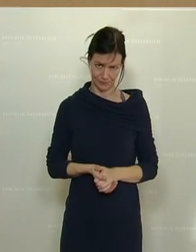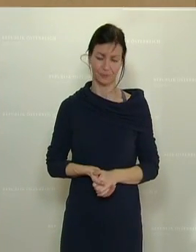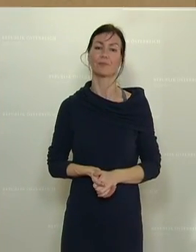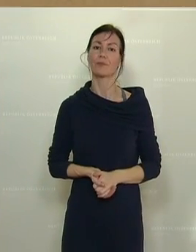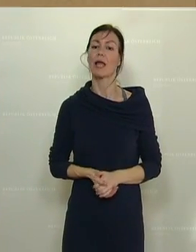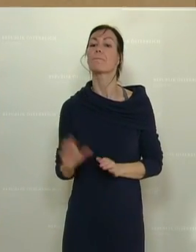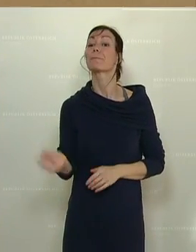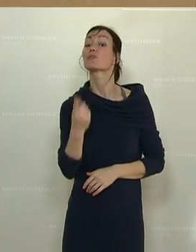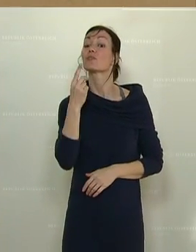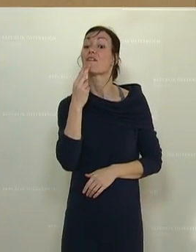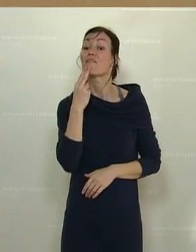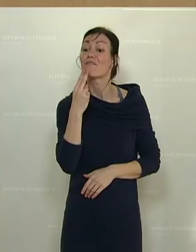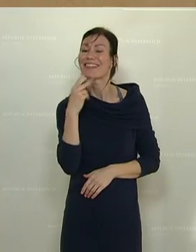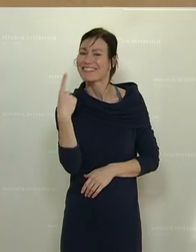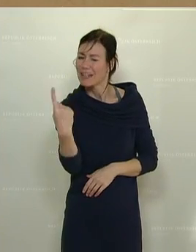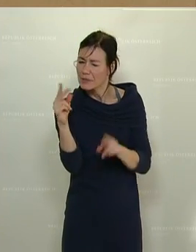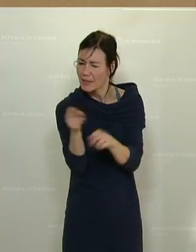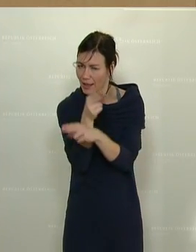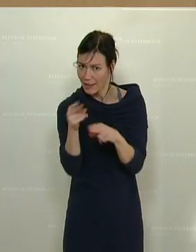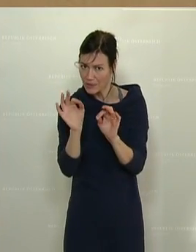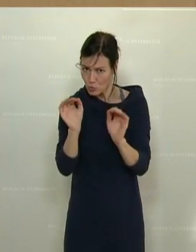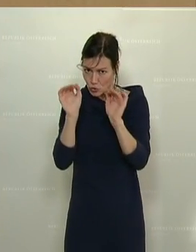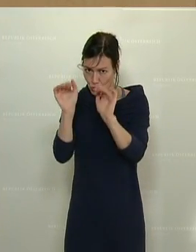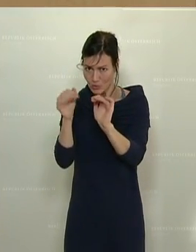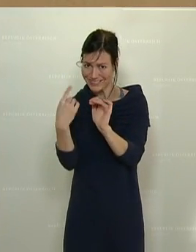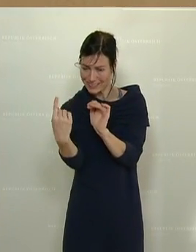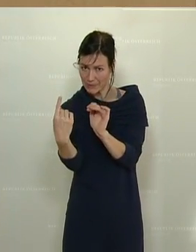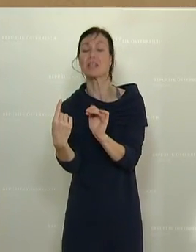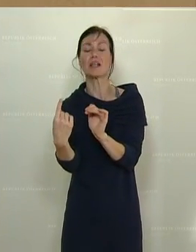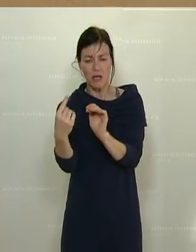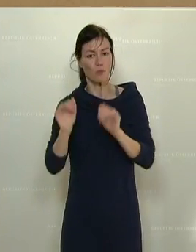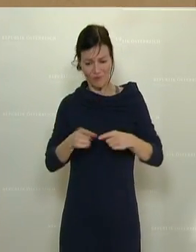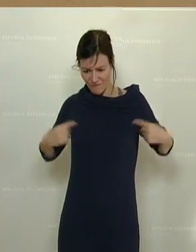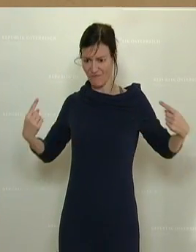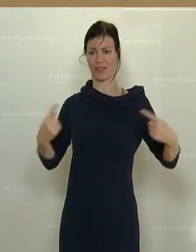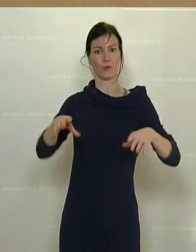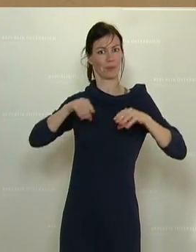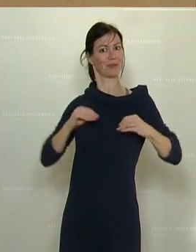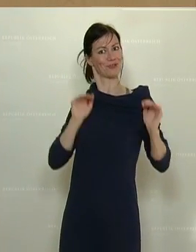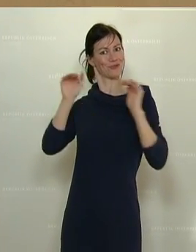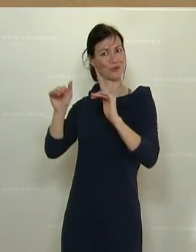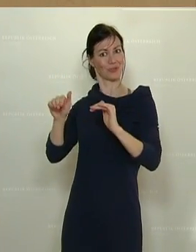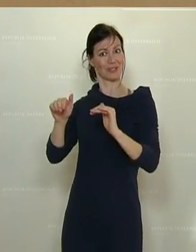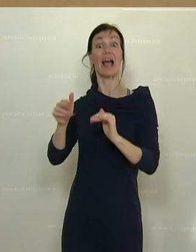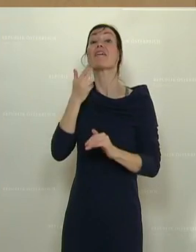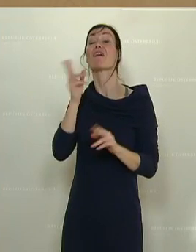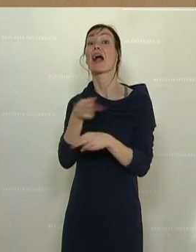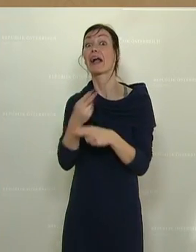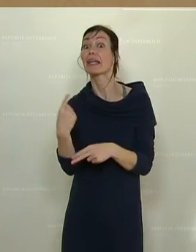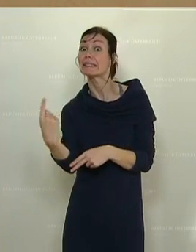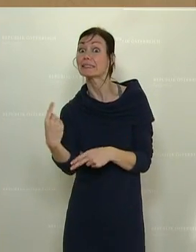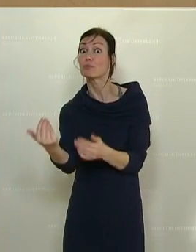jene zu schützen, die es selbst nicht können. Und dazu zählen ganz klar unsere ungeborenen Kinder.